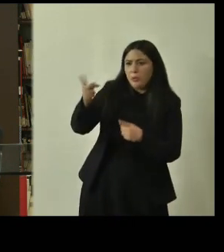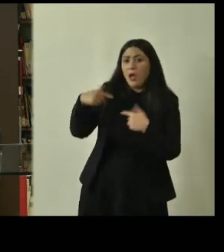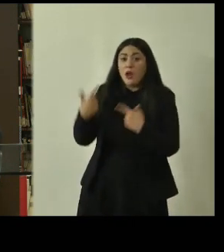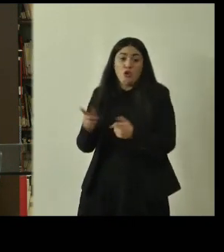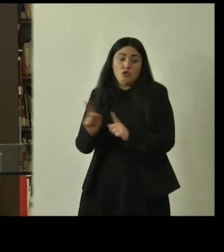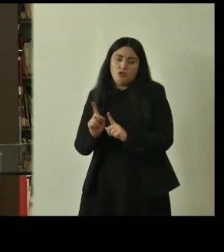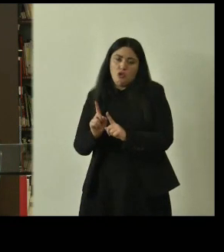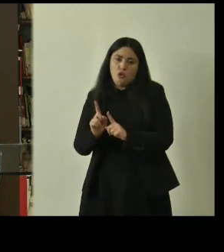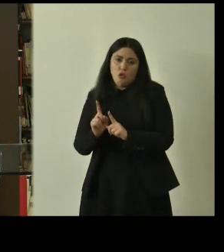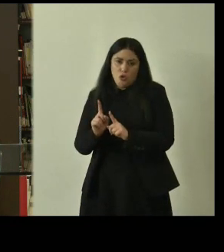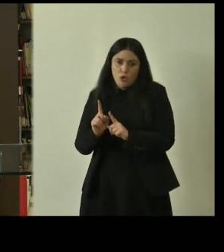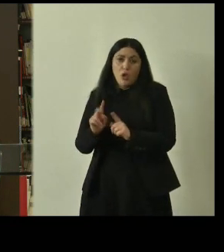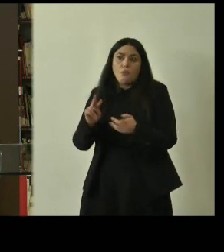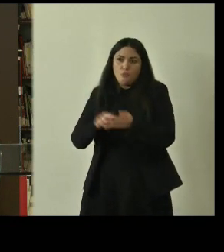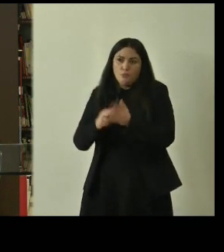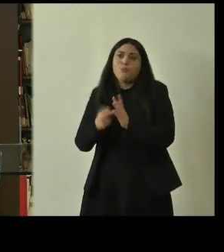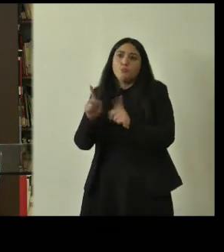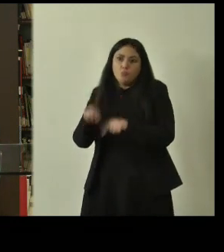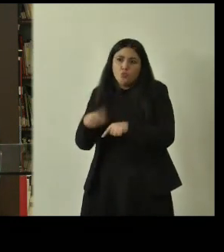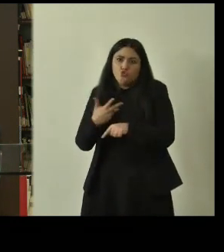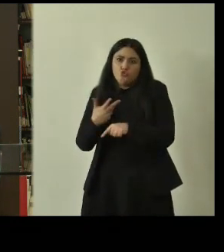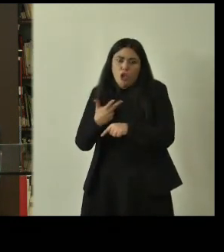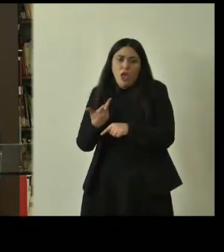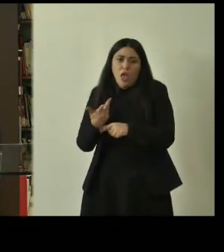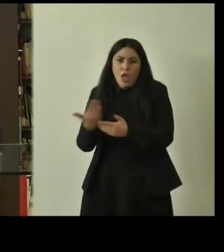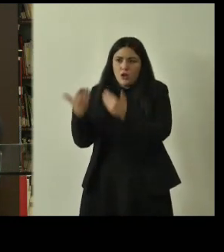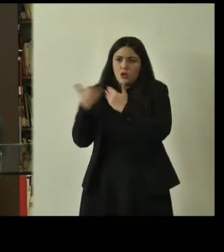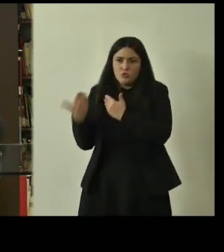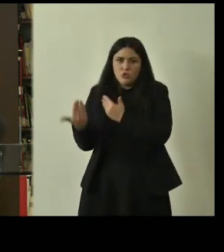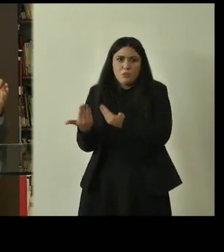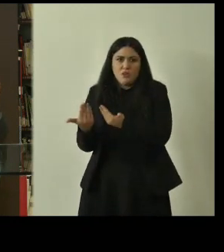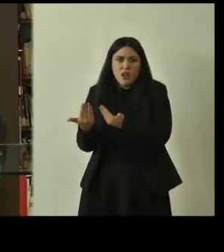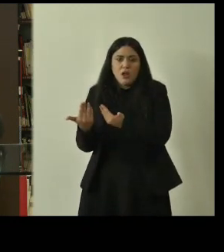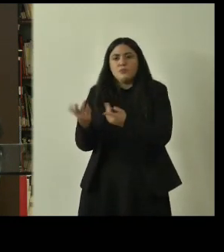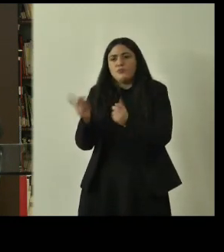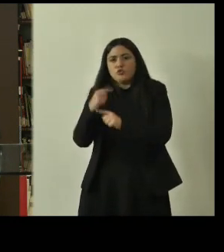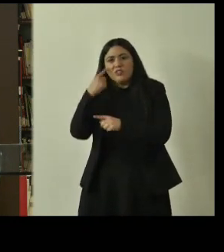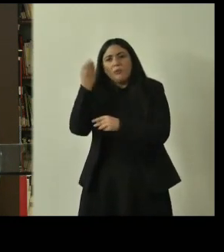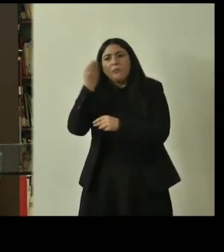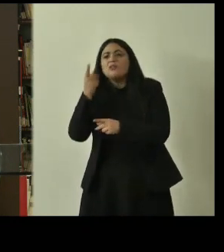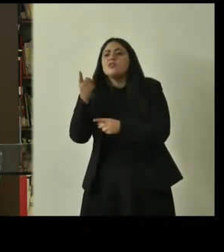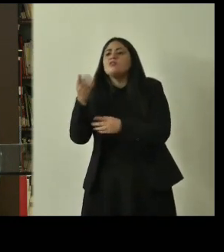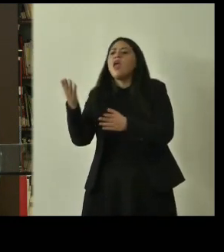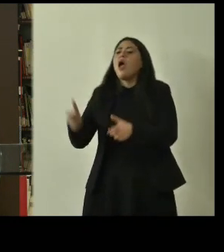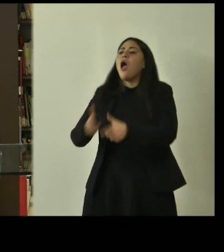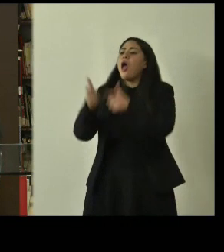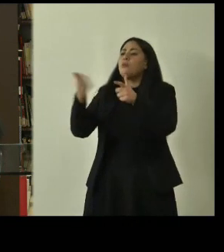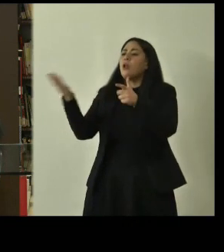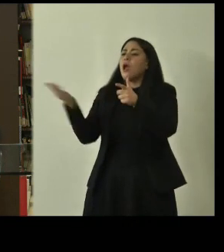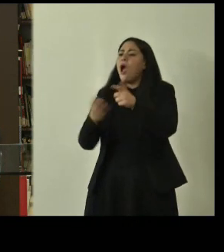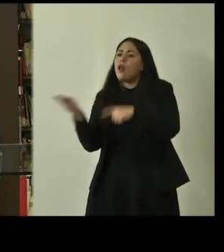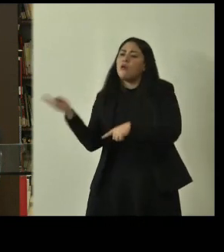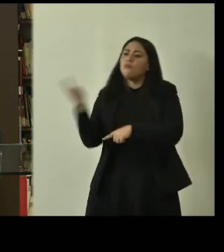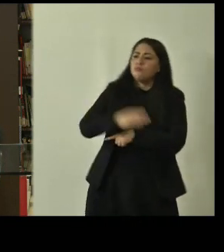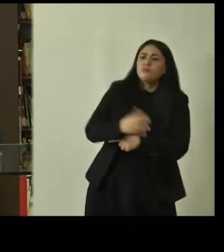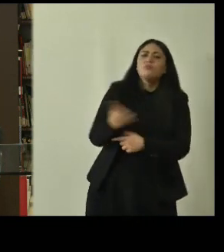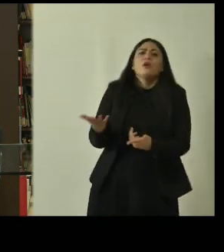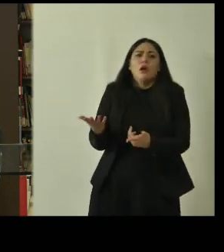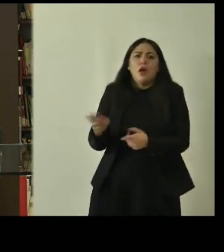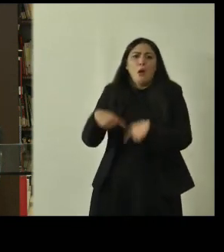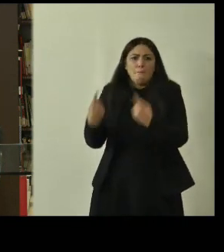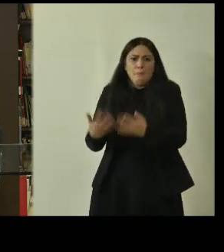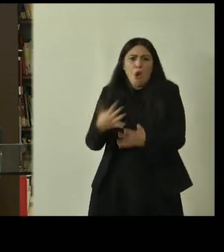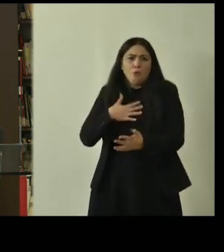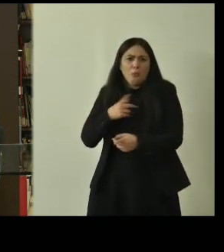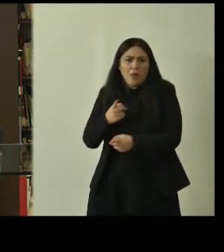responsabilità perché non va stato valutato che se poi l'albero casca il proprietario ne risponde quindi comunque bisogna garantire anche